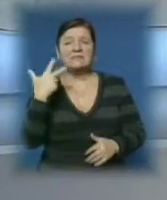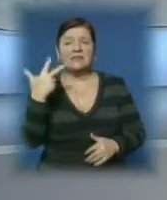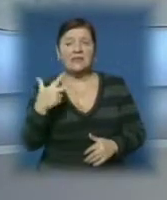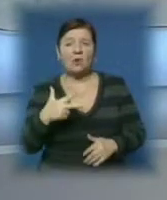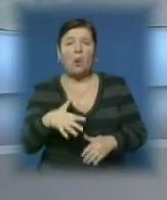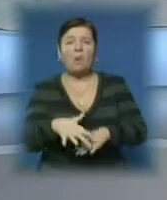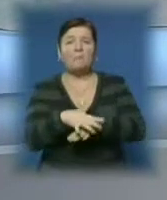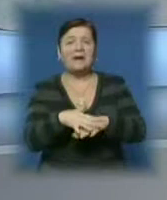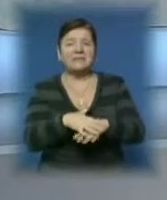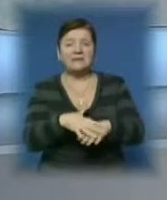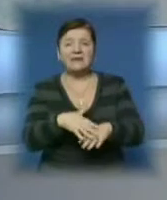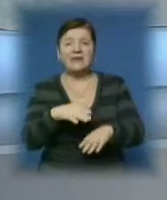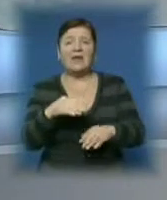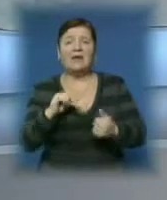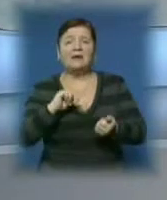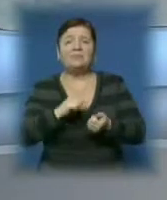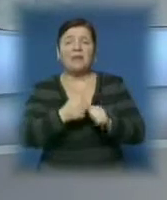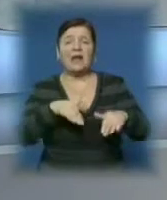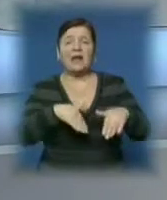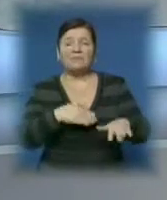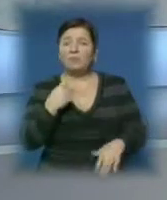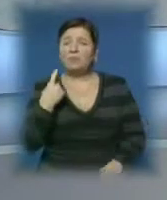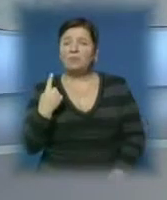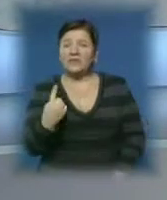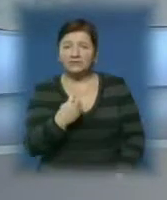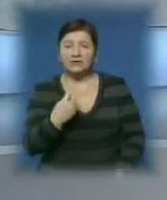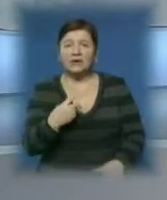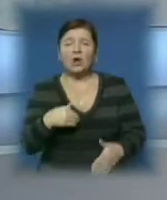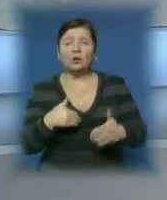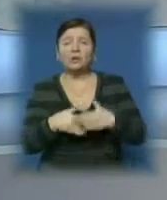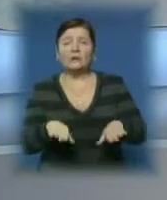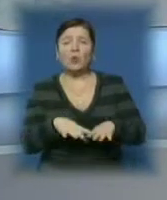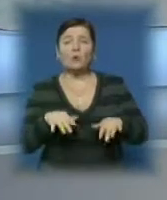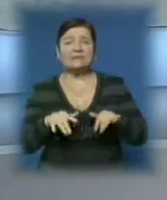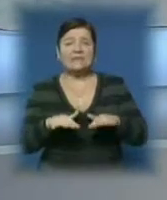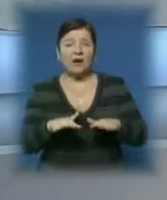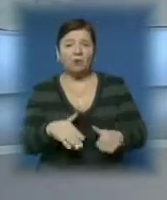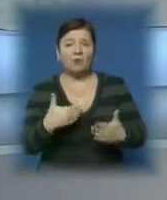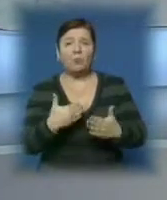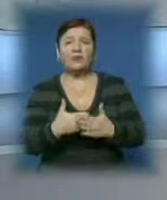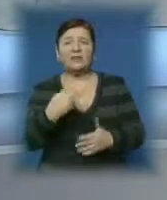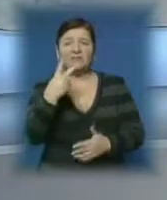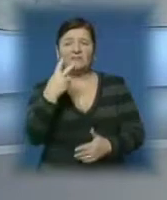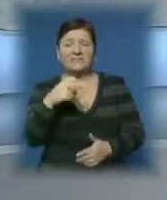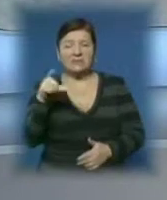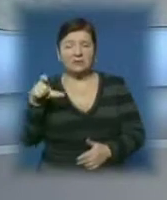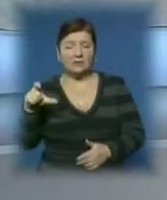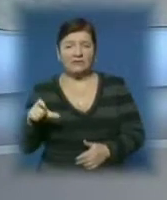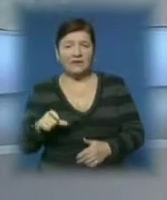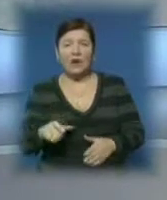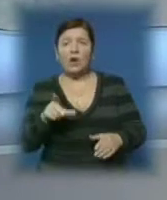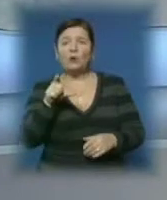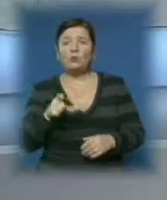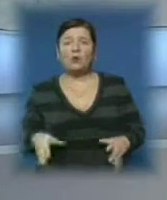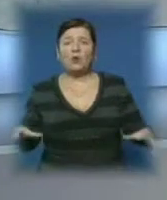Масовий мітинг-реквієм в Іршаві організовано вперше. До поминального заходу долучилися понад 200 місцян. Людей об'єднала